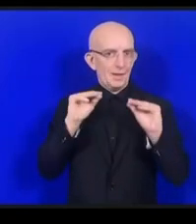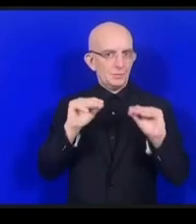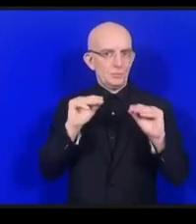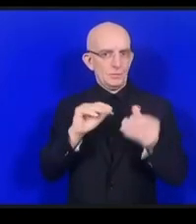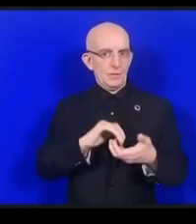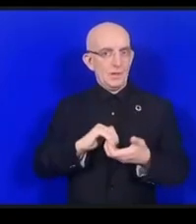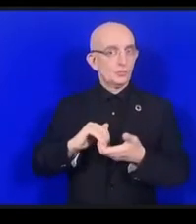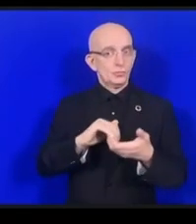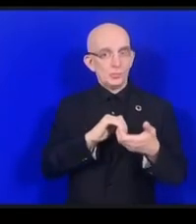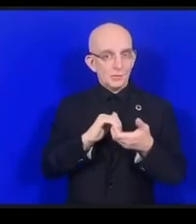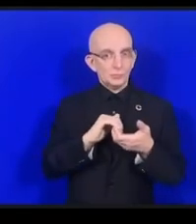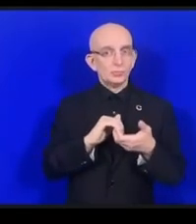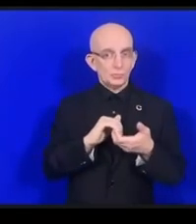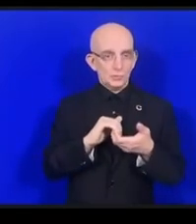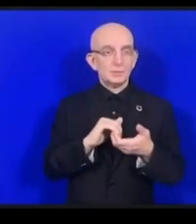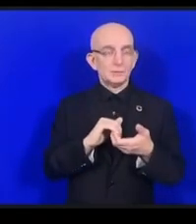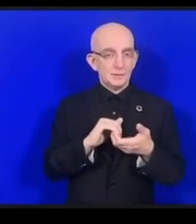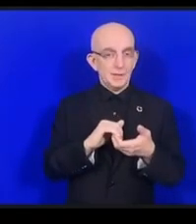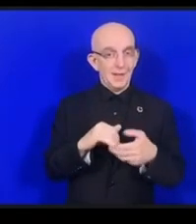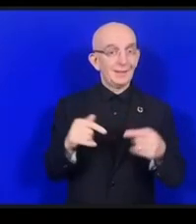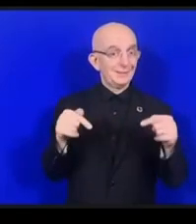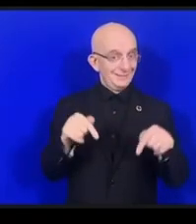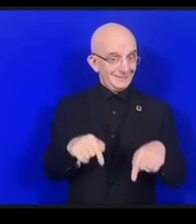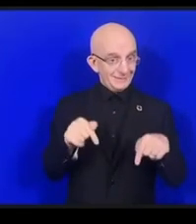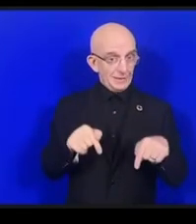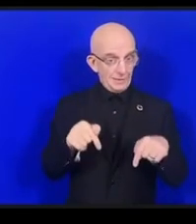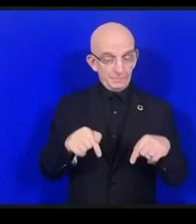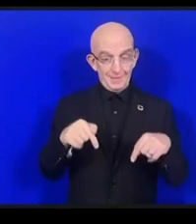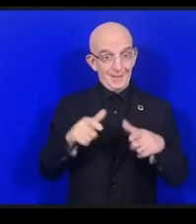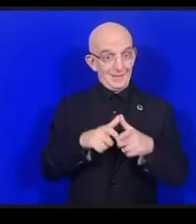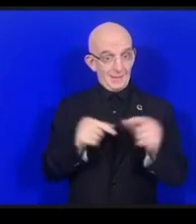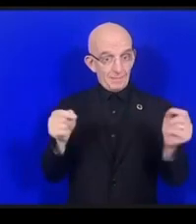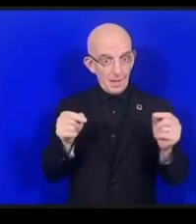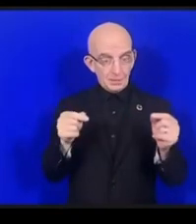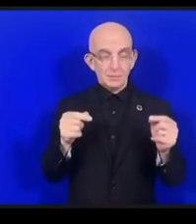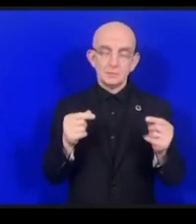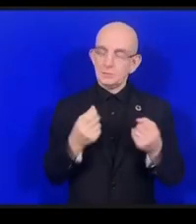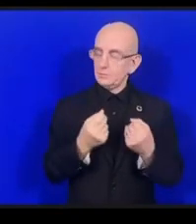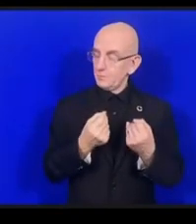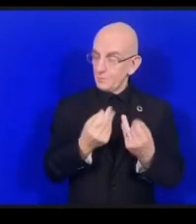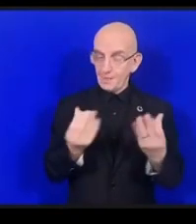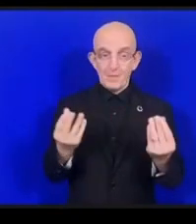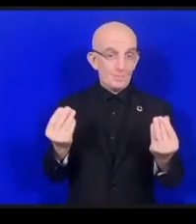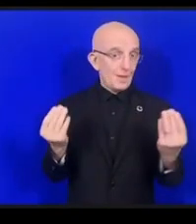日本でも多くの方々がインターネット